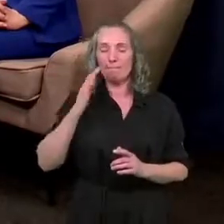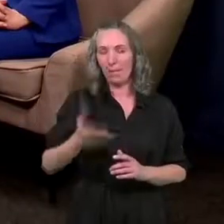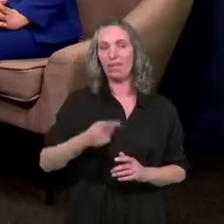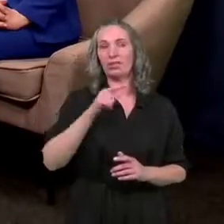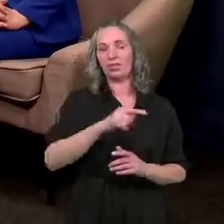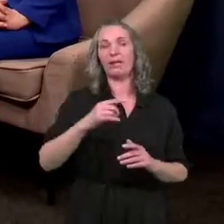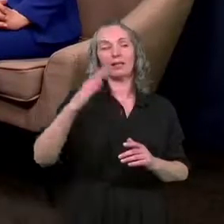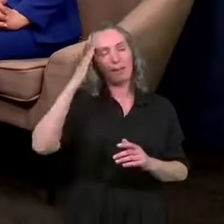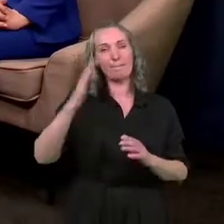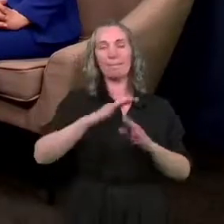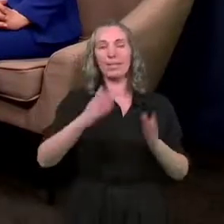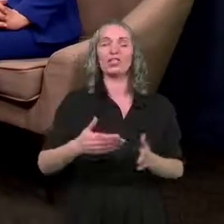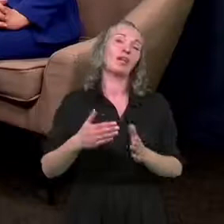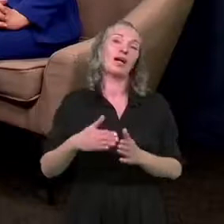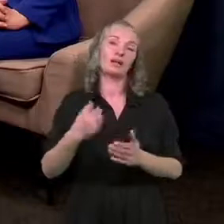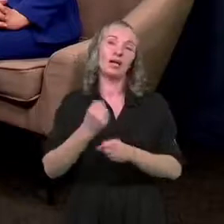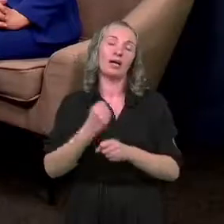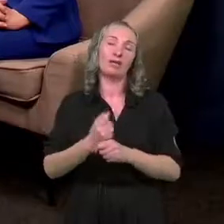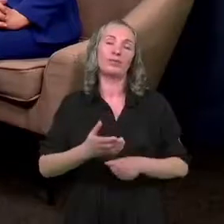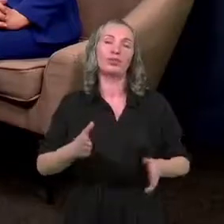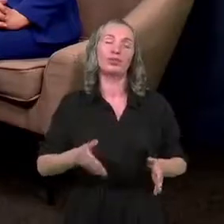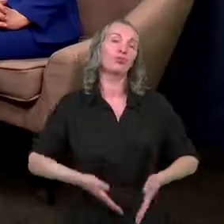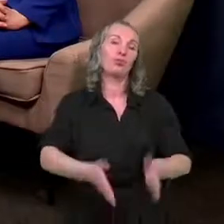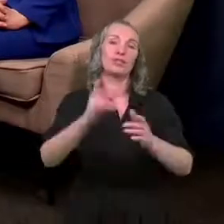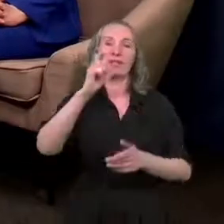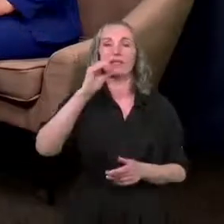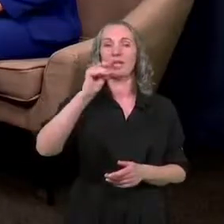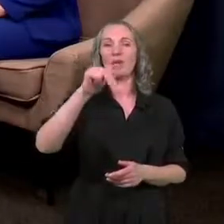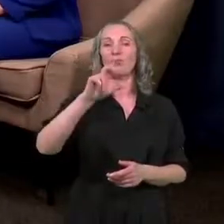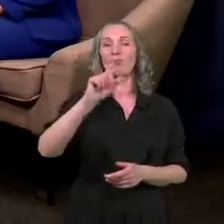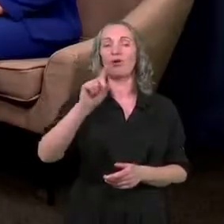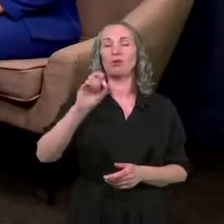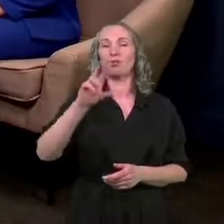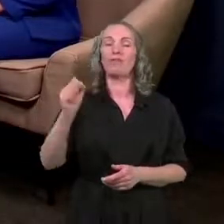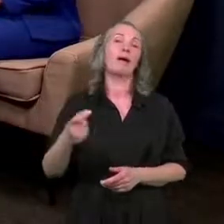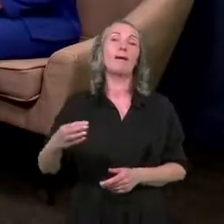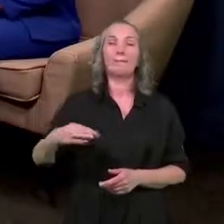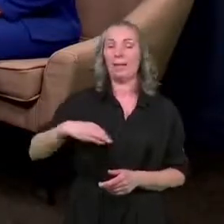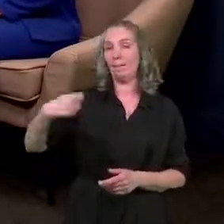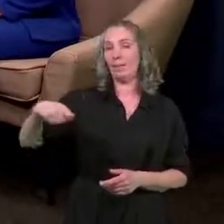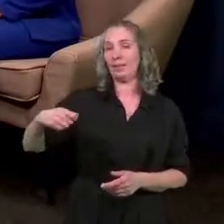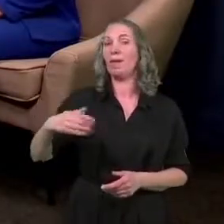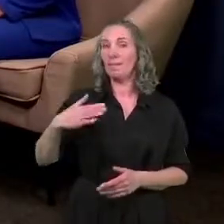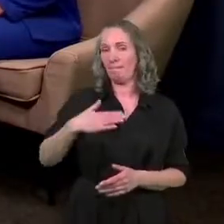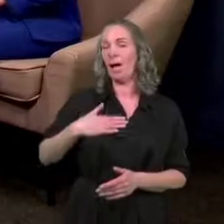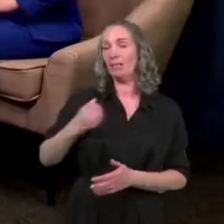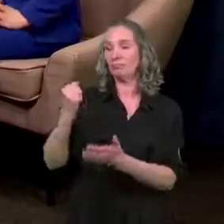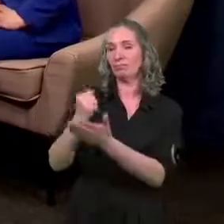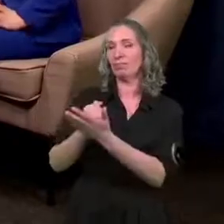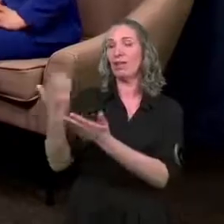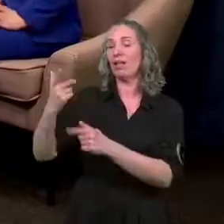oczywiście dedykować, no chociażby przy ulicy celulozowej. Panie Prezydencie, ma pan takie upoważnienie rady. 20